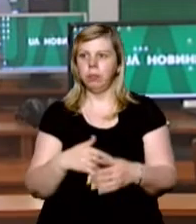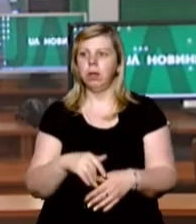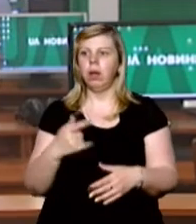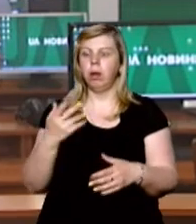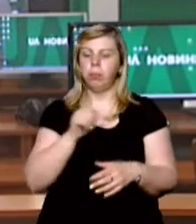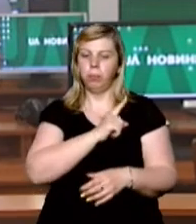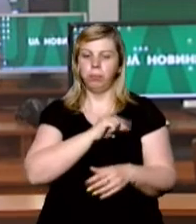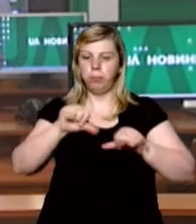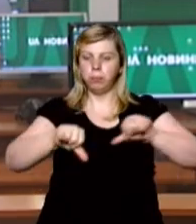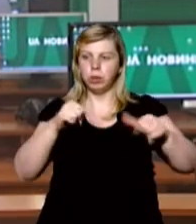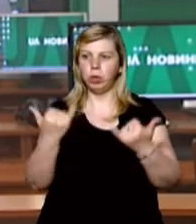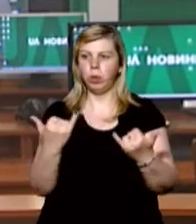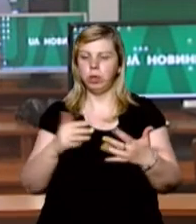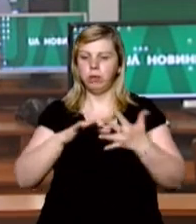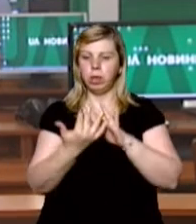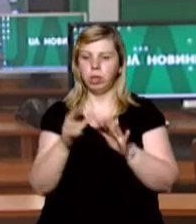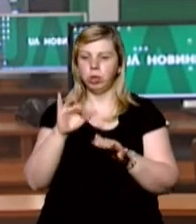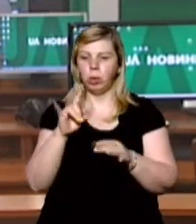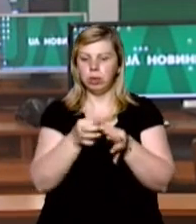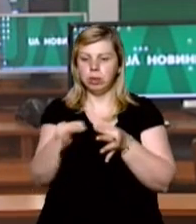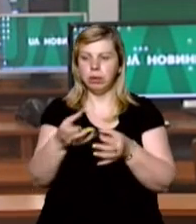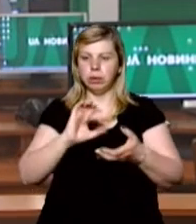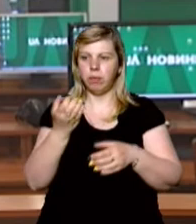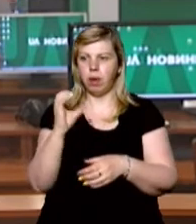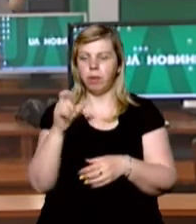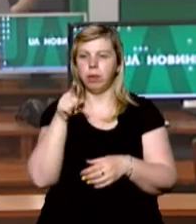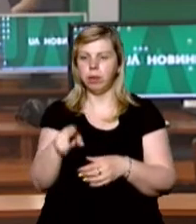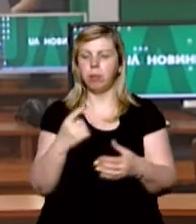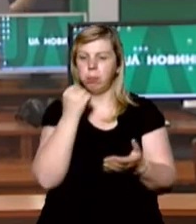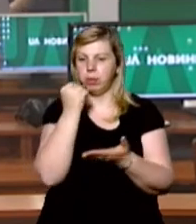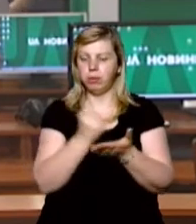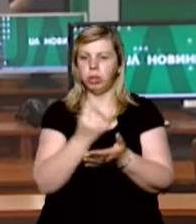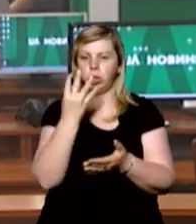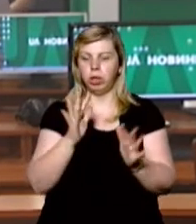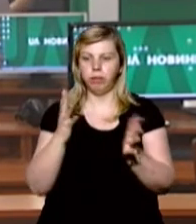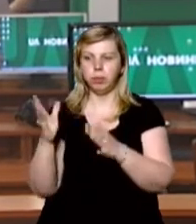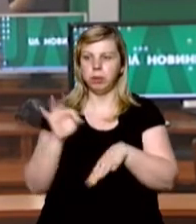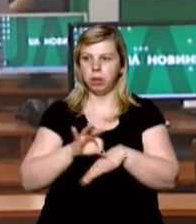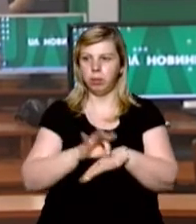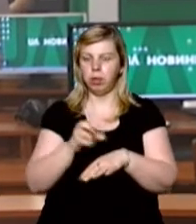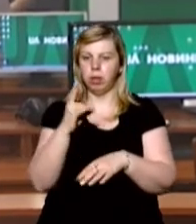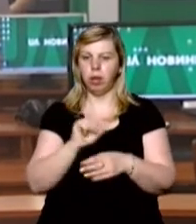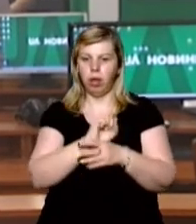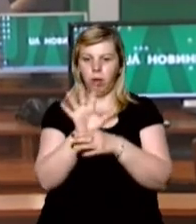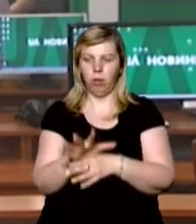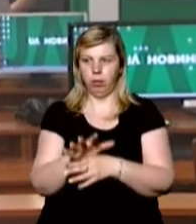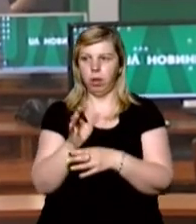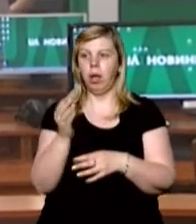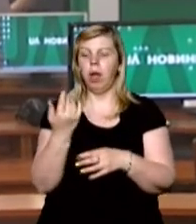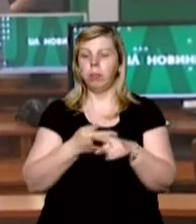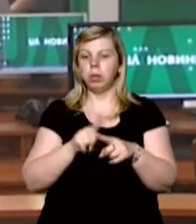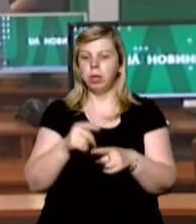Блокпост встановлюють сьогодні у селі Стройне на Свалявщині. Там підтвердили чотири випадки захворювання на COVID-19.